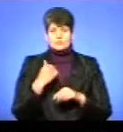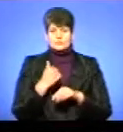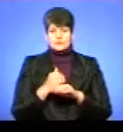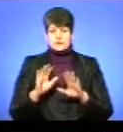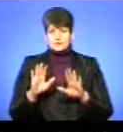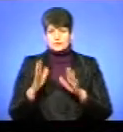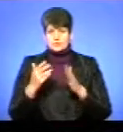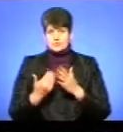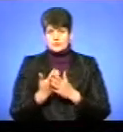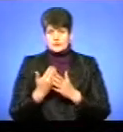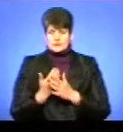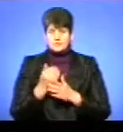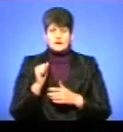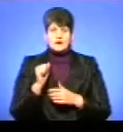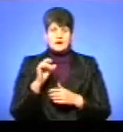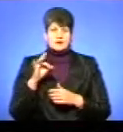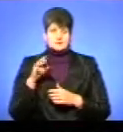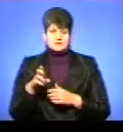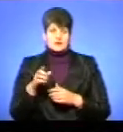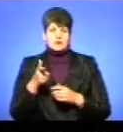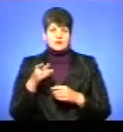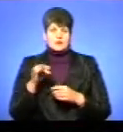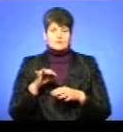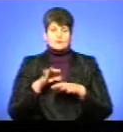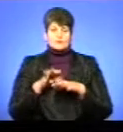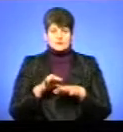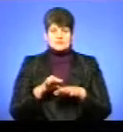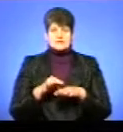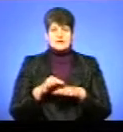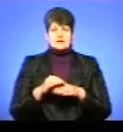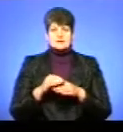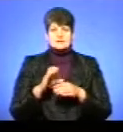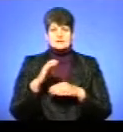В арт-галереї «Бункер Муз» проходить сеанс вечірнього рисунка.